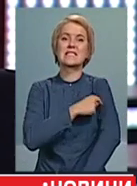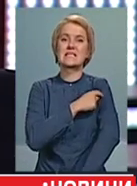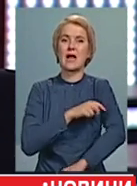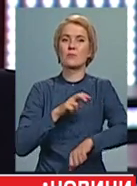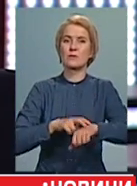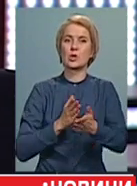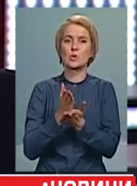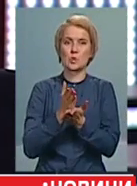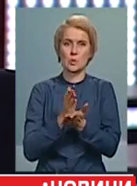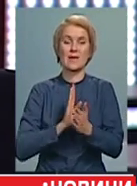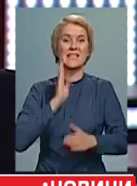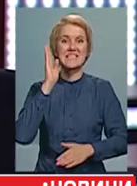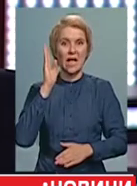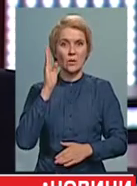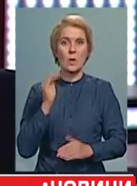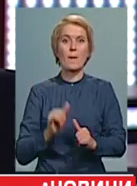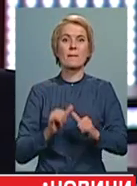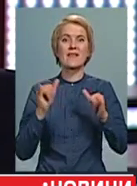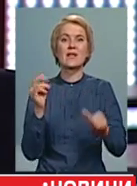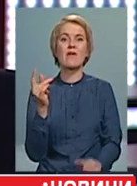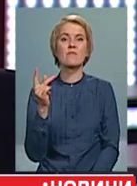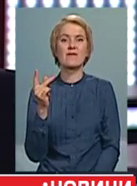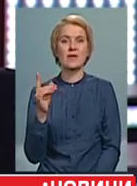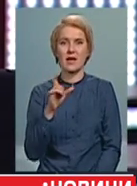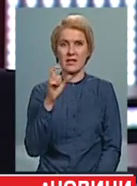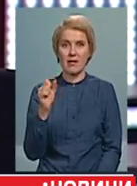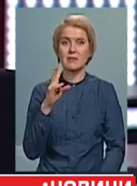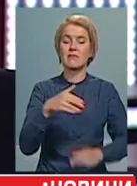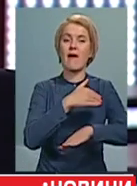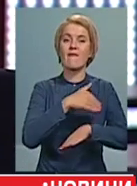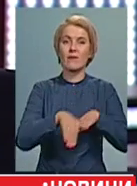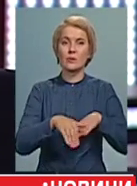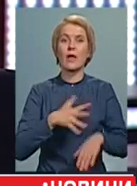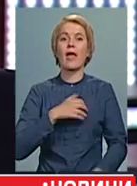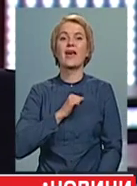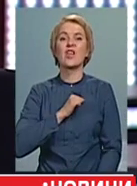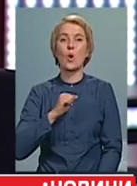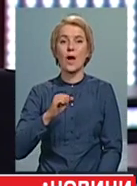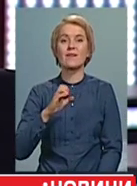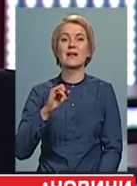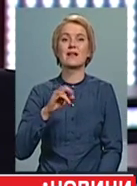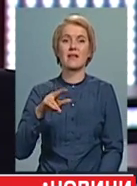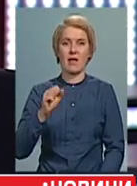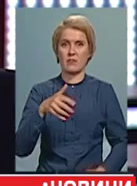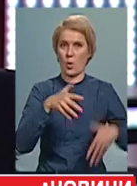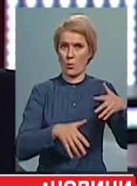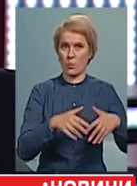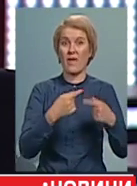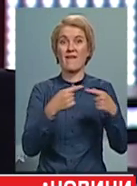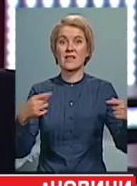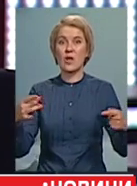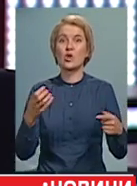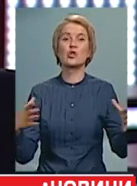перевищення у півтора раза – це максимум – зафіксували на вулиці Героїв Сталінграда на Оболоні. В інших районах – іще менше. У центрі